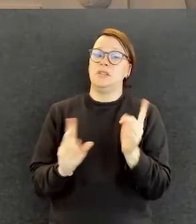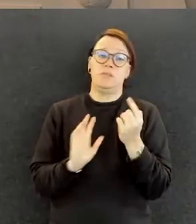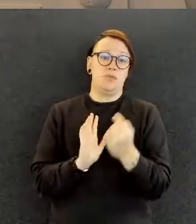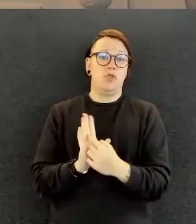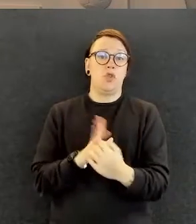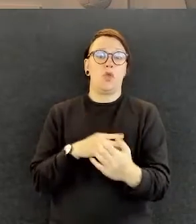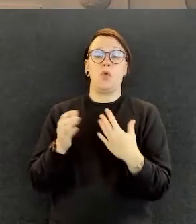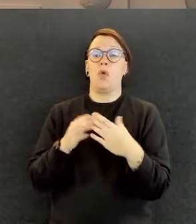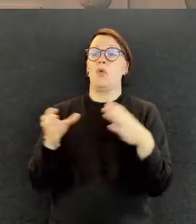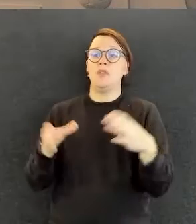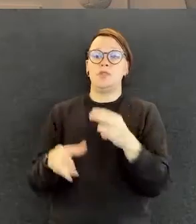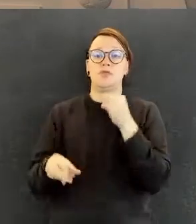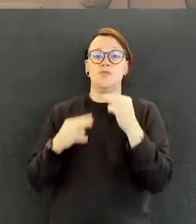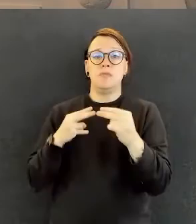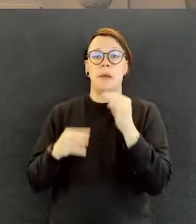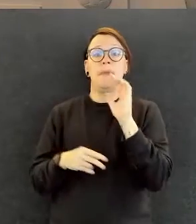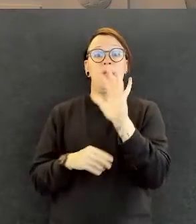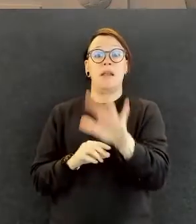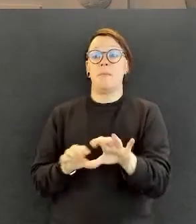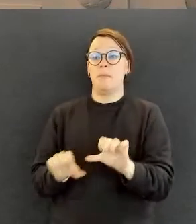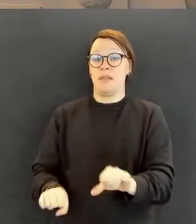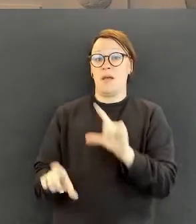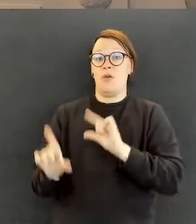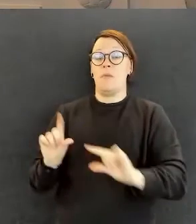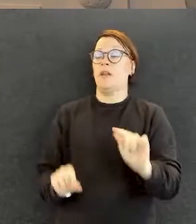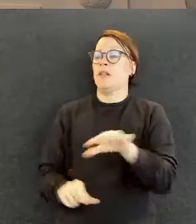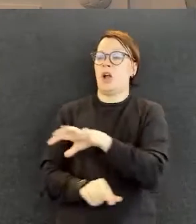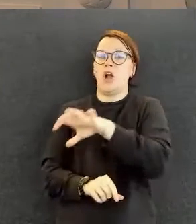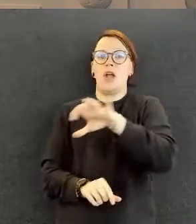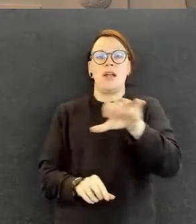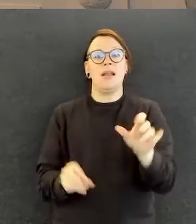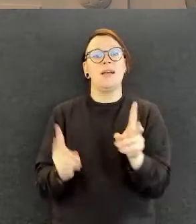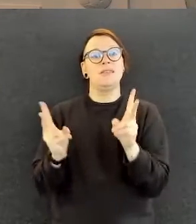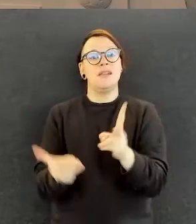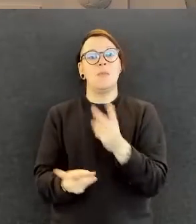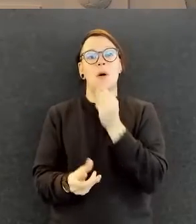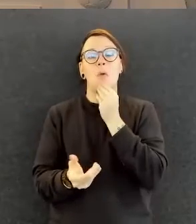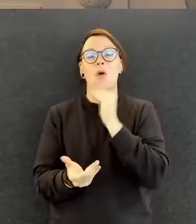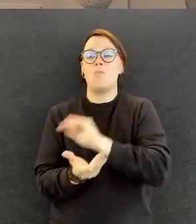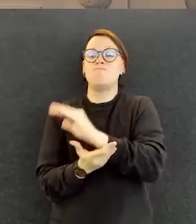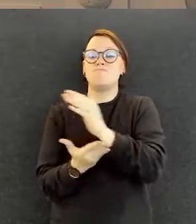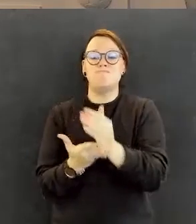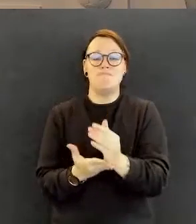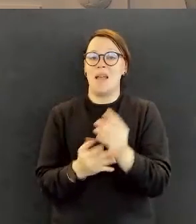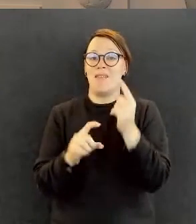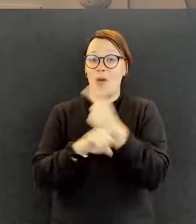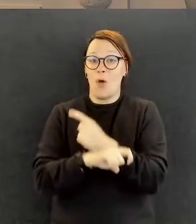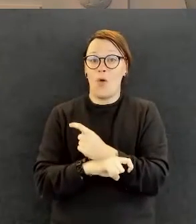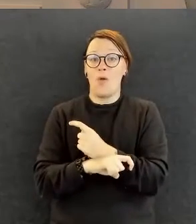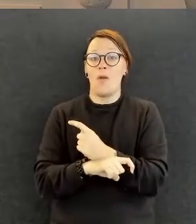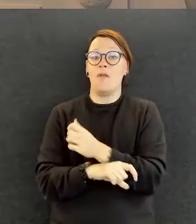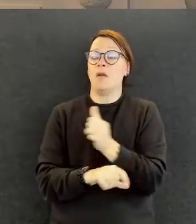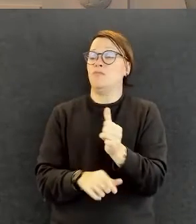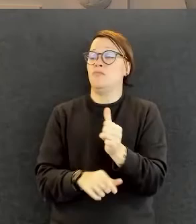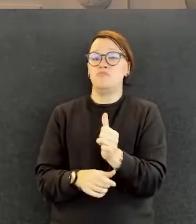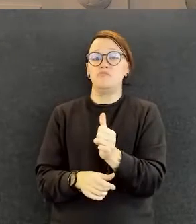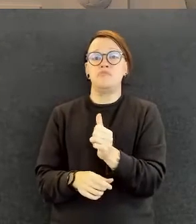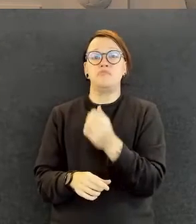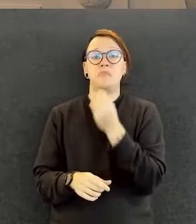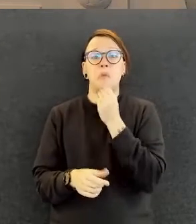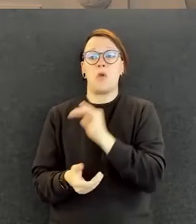syömään, niin huomioidaan, että kaikki ei välttämättä syö samoja ruokia, vaan ihmisillä voi olla toisenlaisia ruokavalioita tai jotakin.